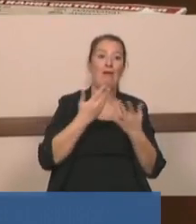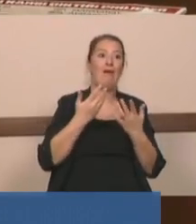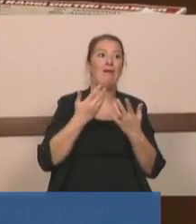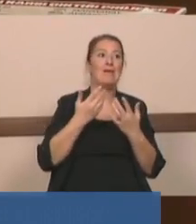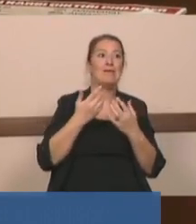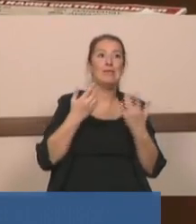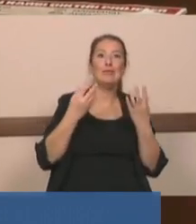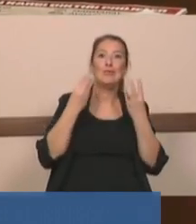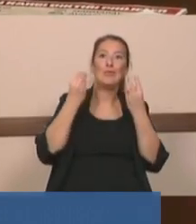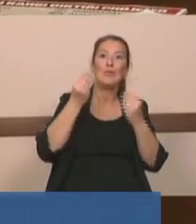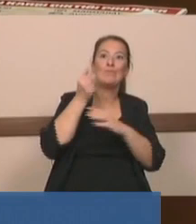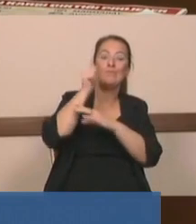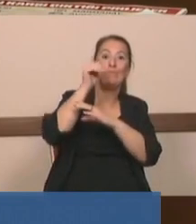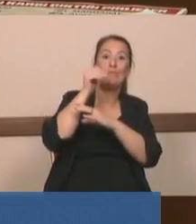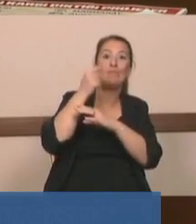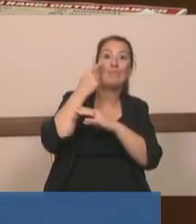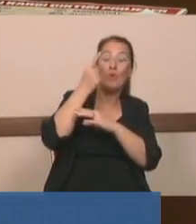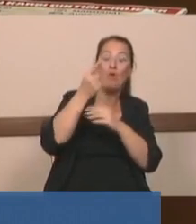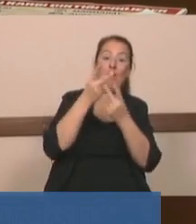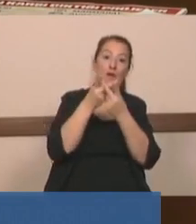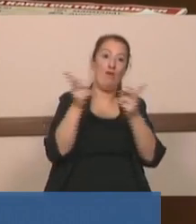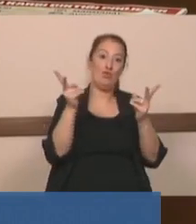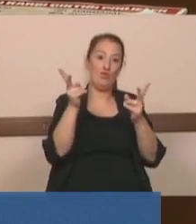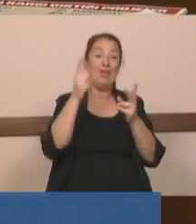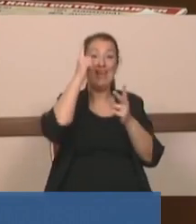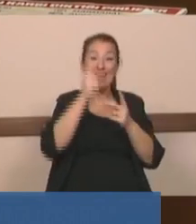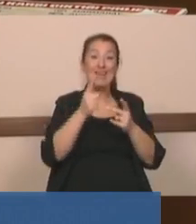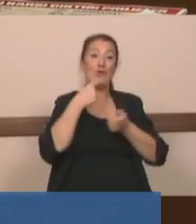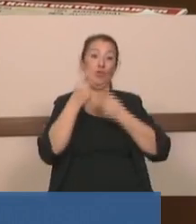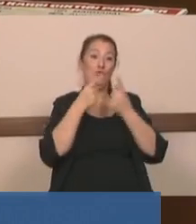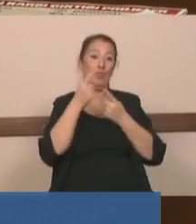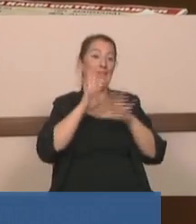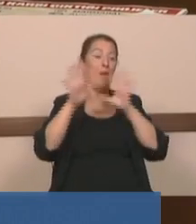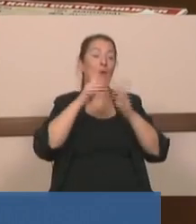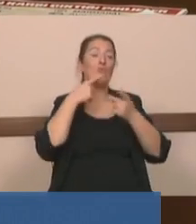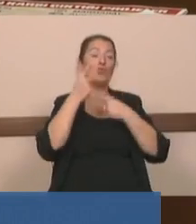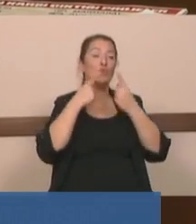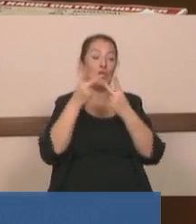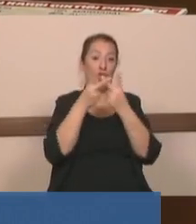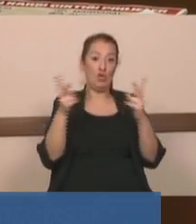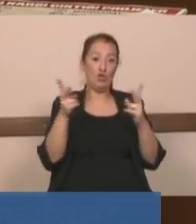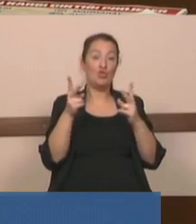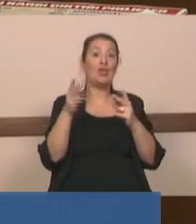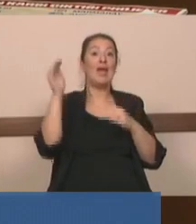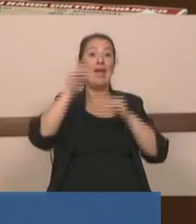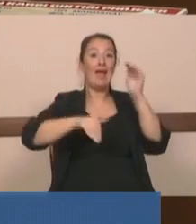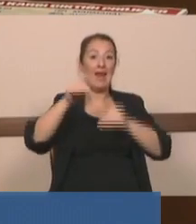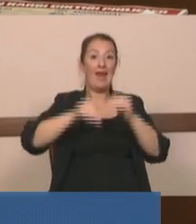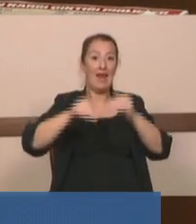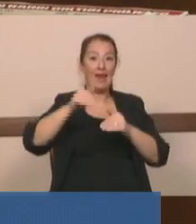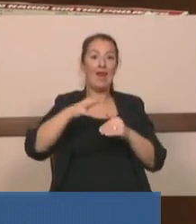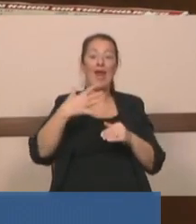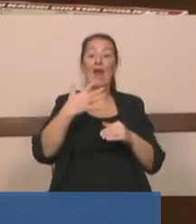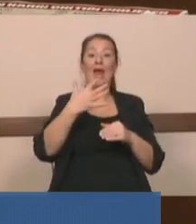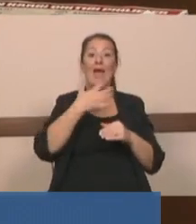çalıştayın açılışında Sayın Başkan çalıştaya katılanlara kendi gündemini veriyor. Böyle